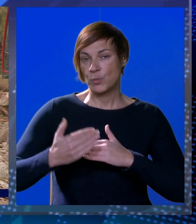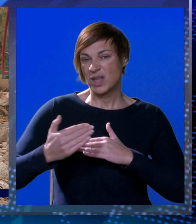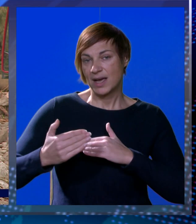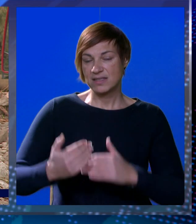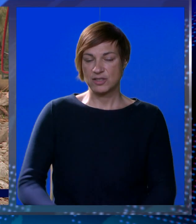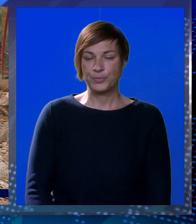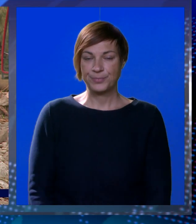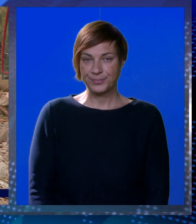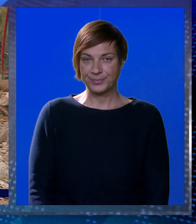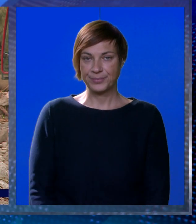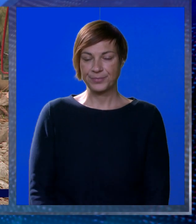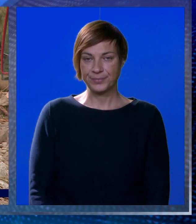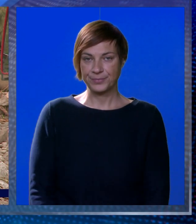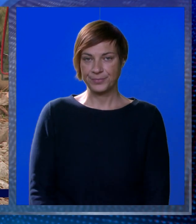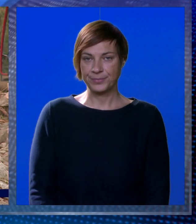nego bude kasno.